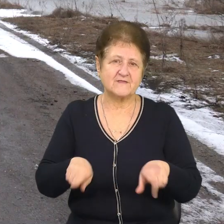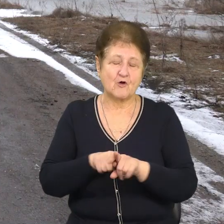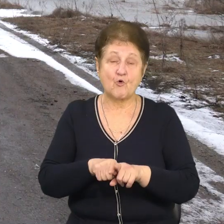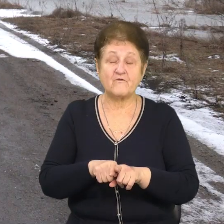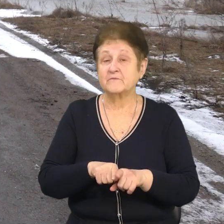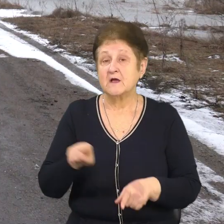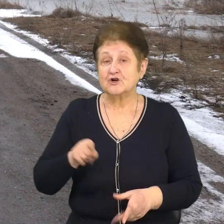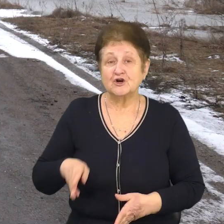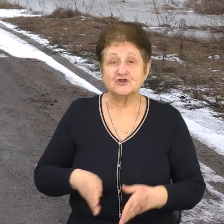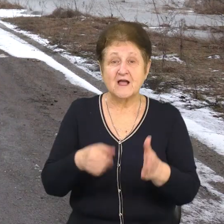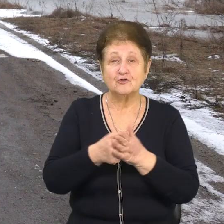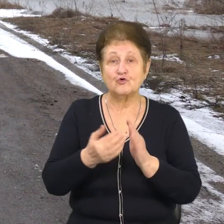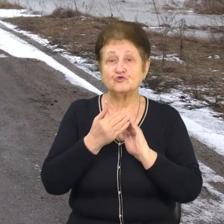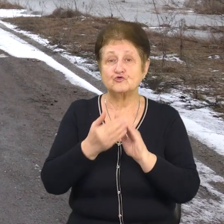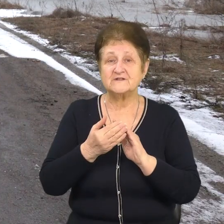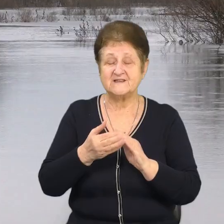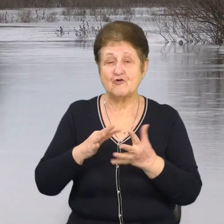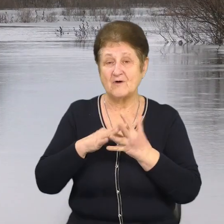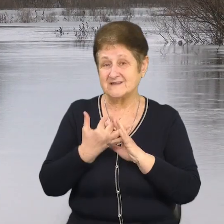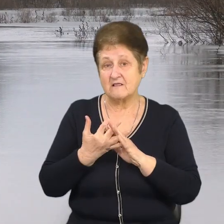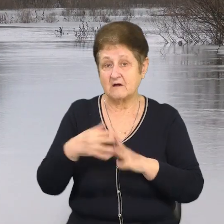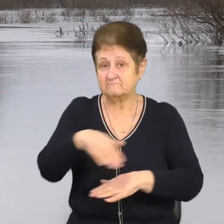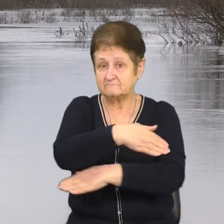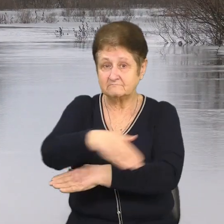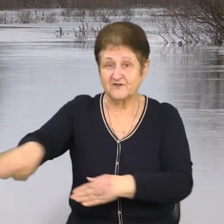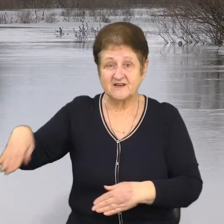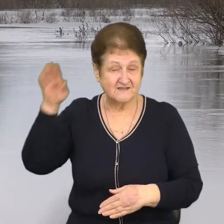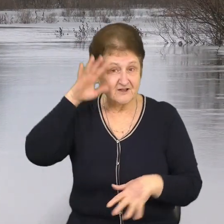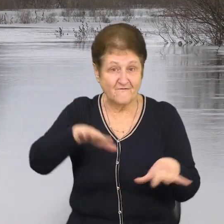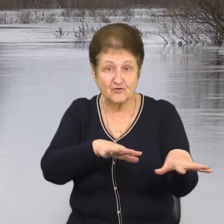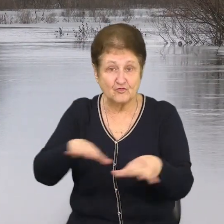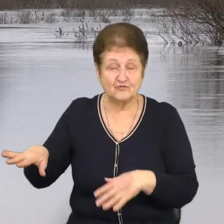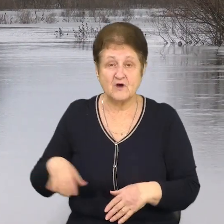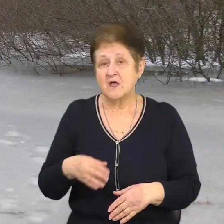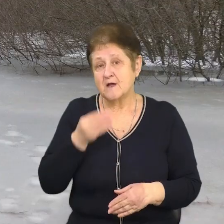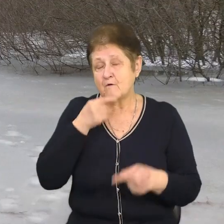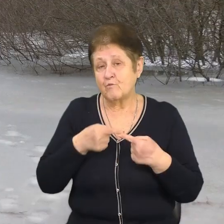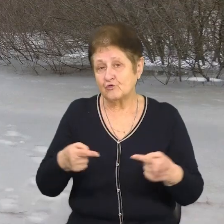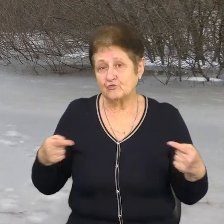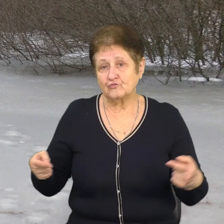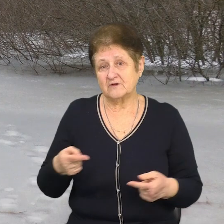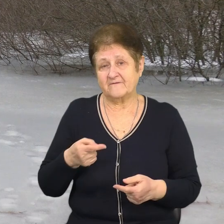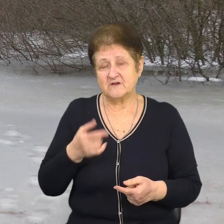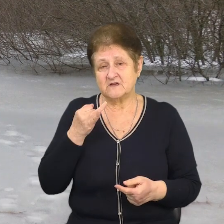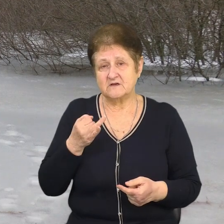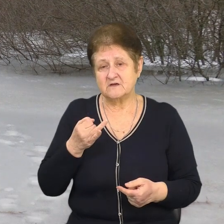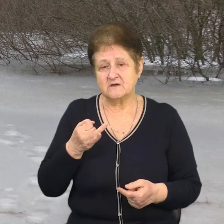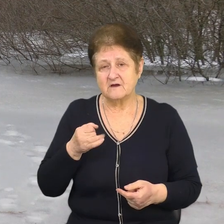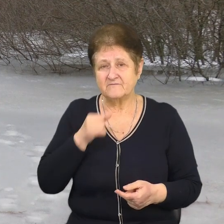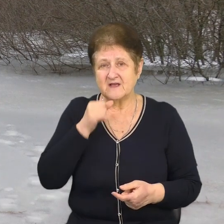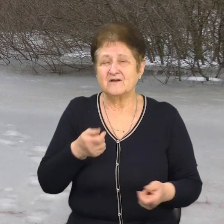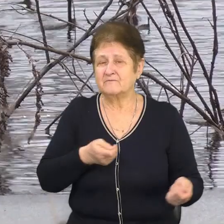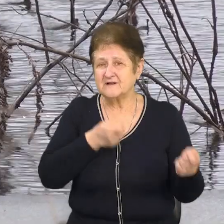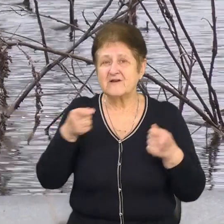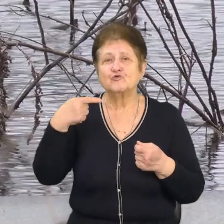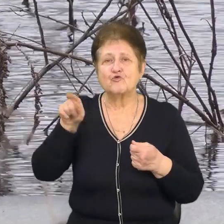те, що шлях до сусіднього села Пустиньки відрізаний водою, дефіциту продуктів та ліків, зі слів старости, там немає. Товари доставляють іншою